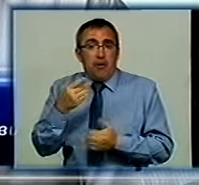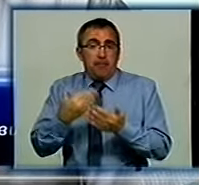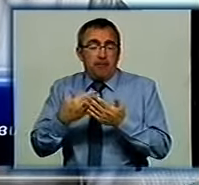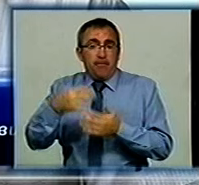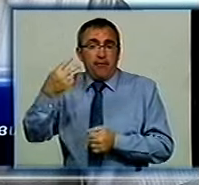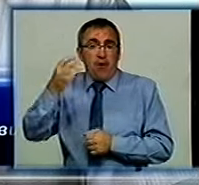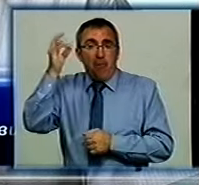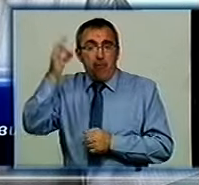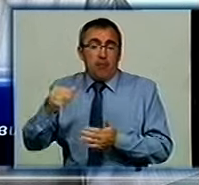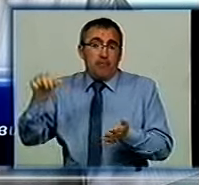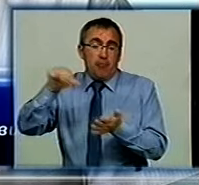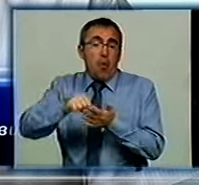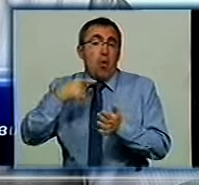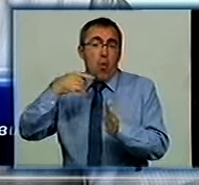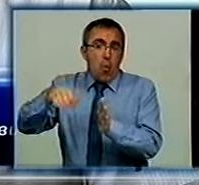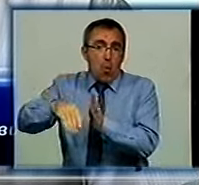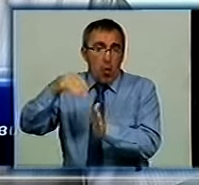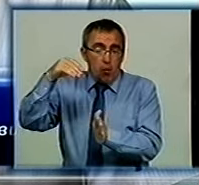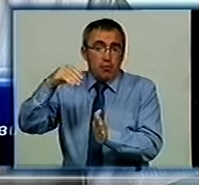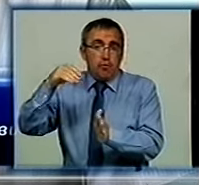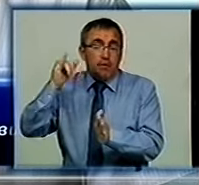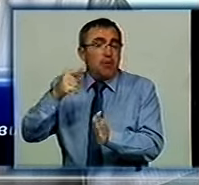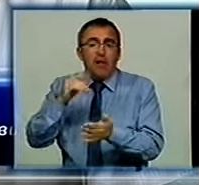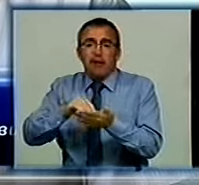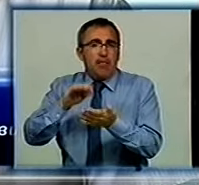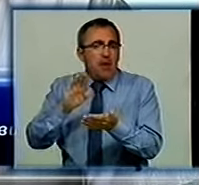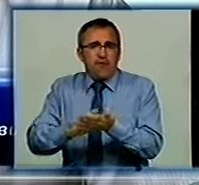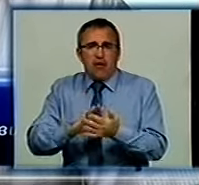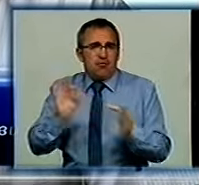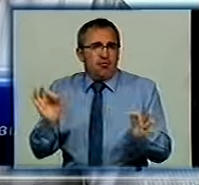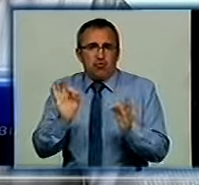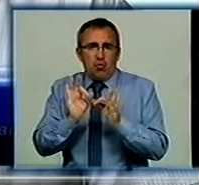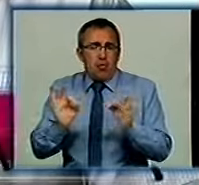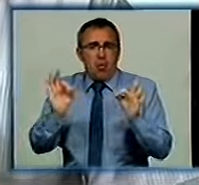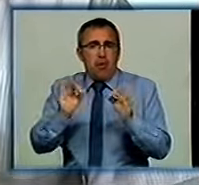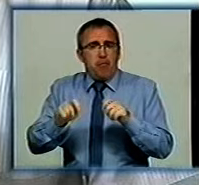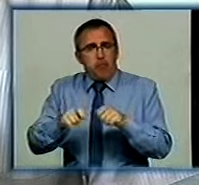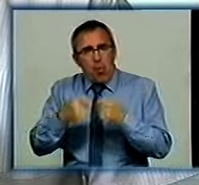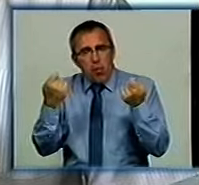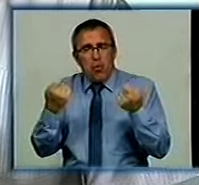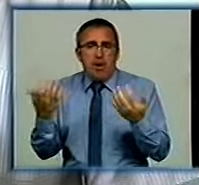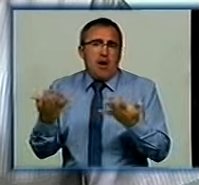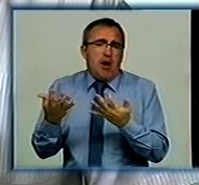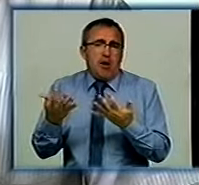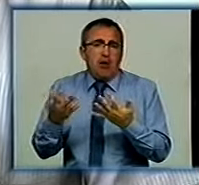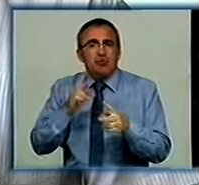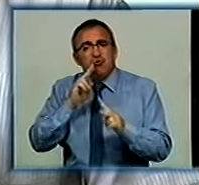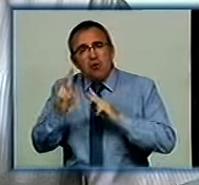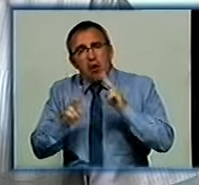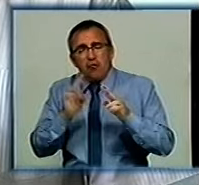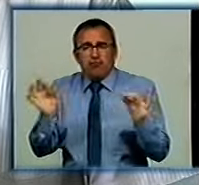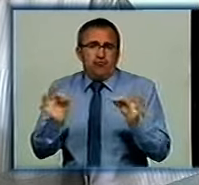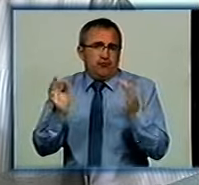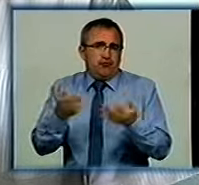% осіб, які проголосували, а поки що не зафіксовано жодних порушень, жодних якихось скарг і т.п.